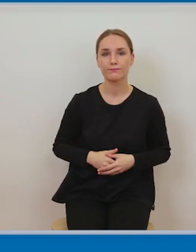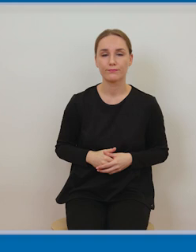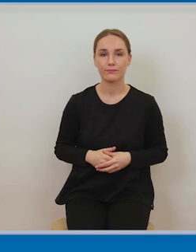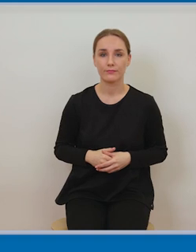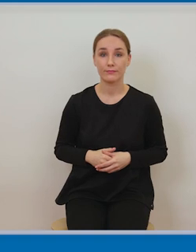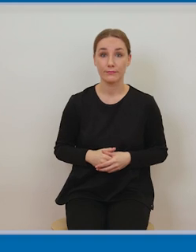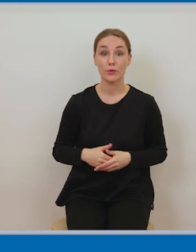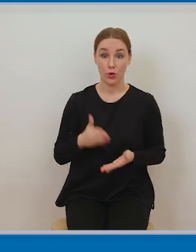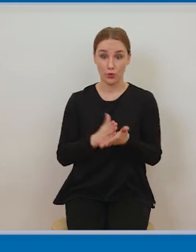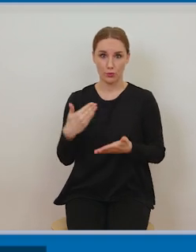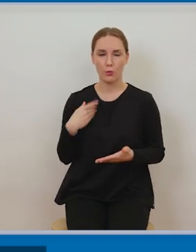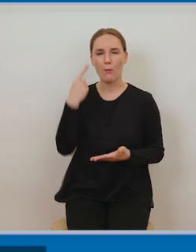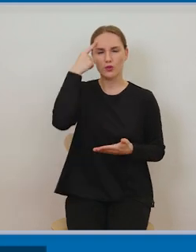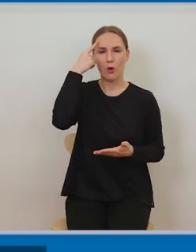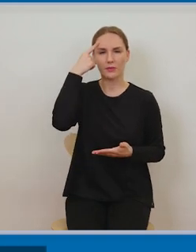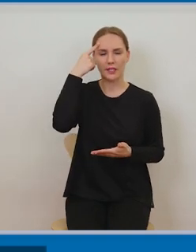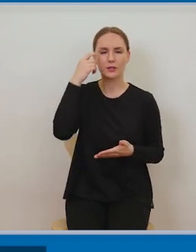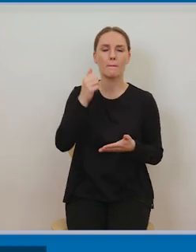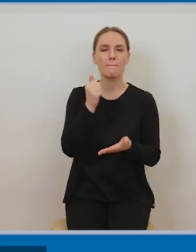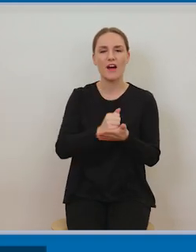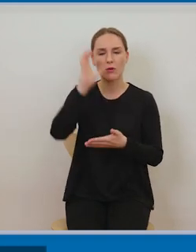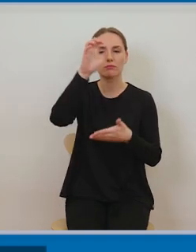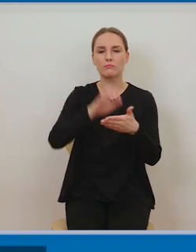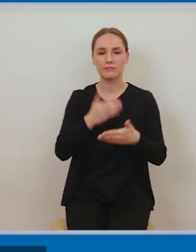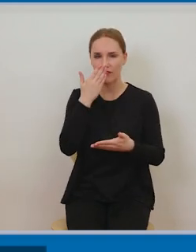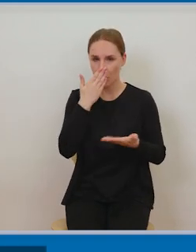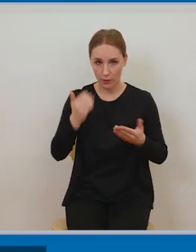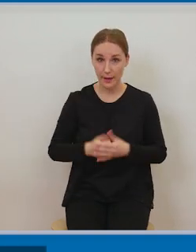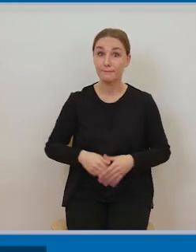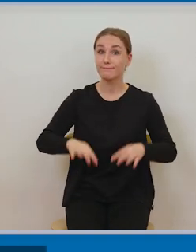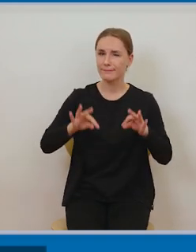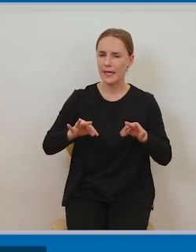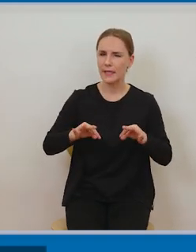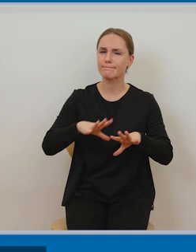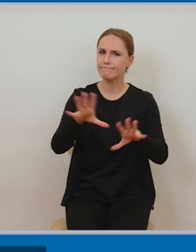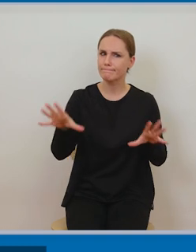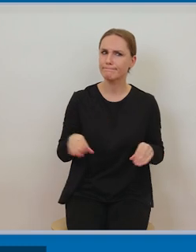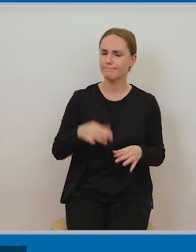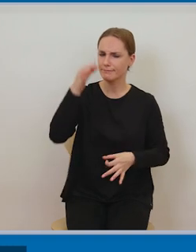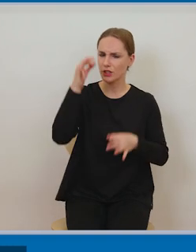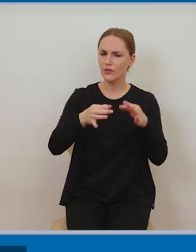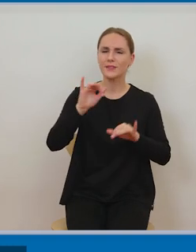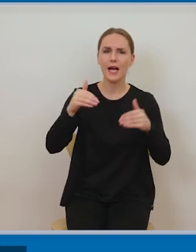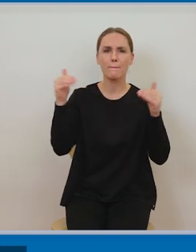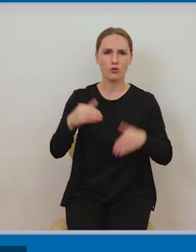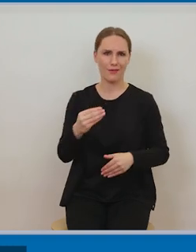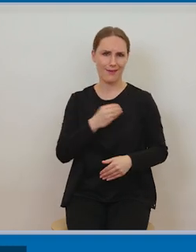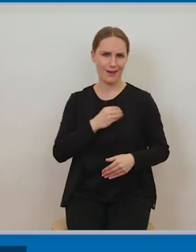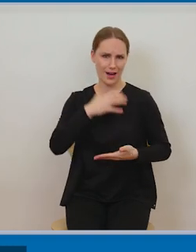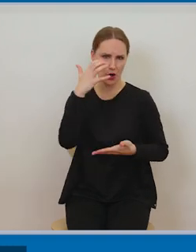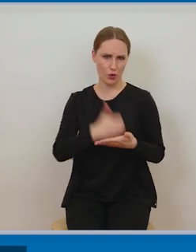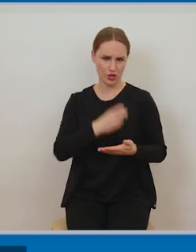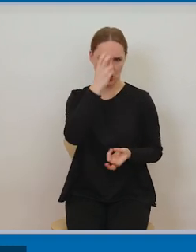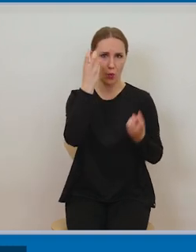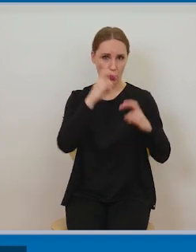treść praw autorskich. Teraz zastanowimy się nad tym, w jaki sposób można korzystać legalnie z utworów, które podlegają jeszcze ochronie